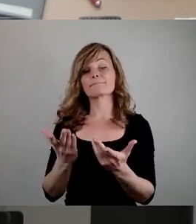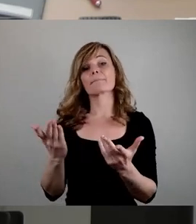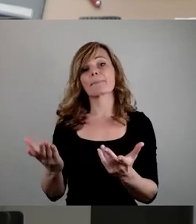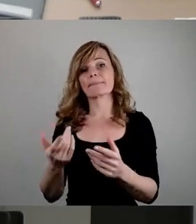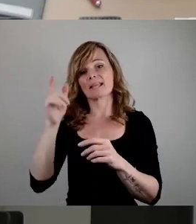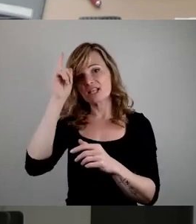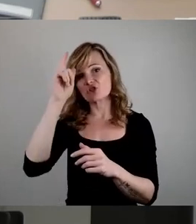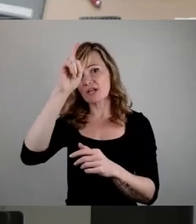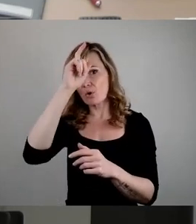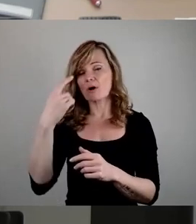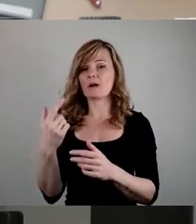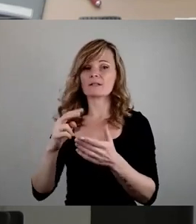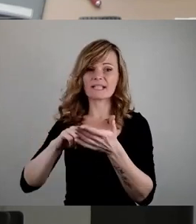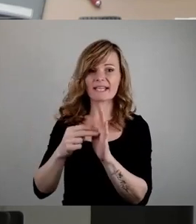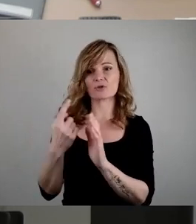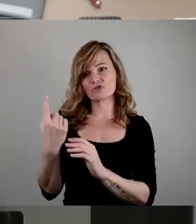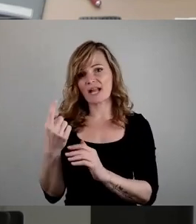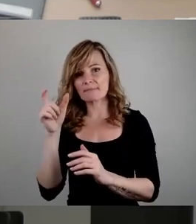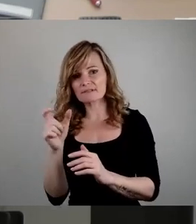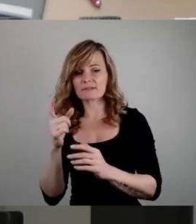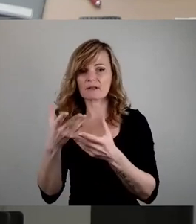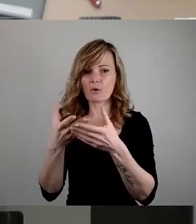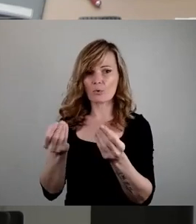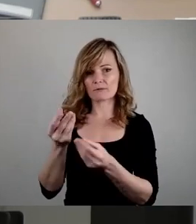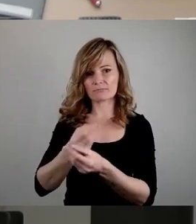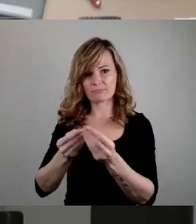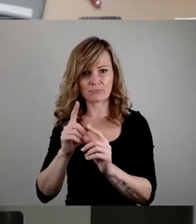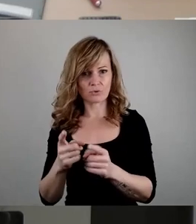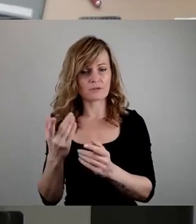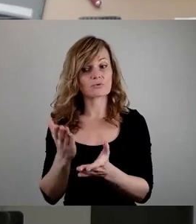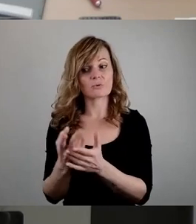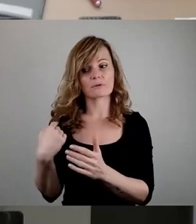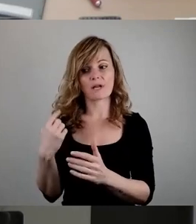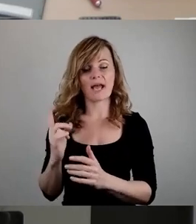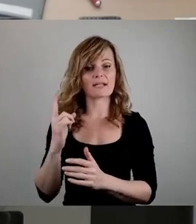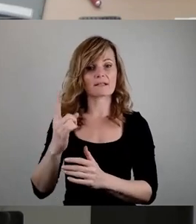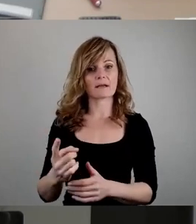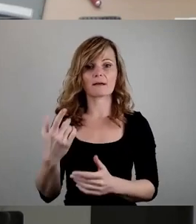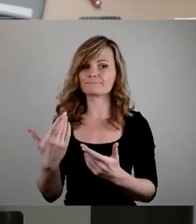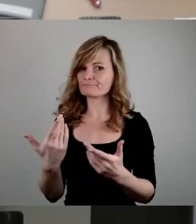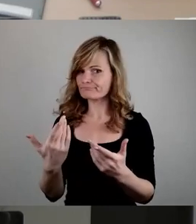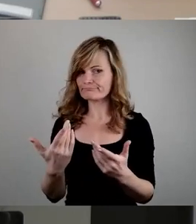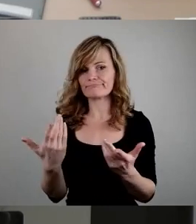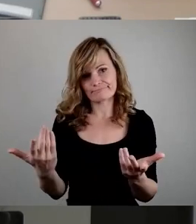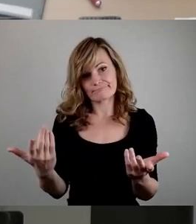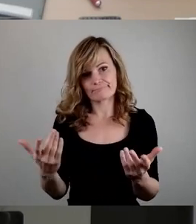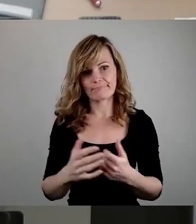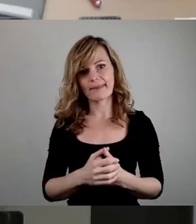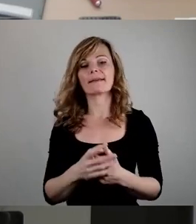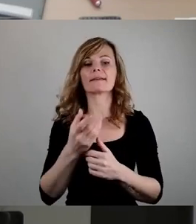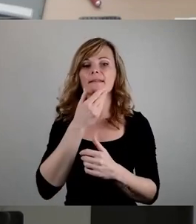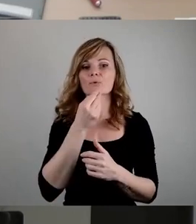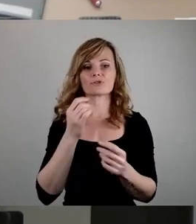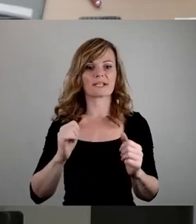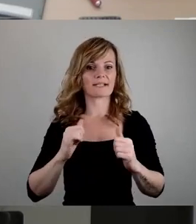irgendwie ingenieurtechnisch lösen. Und bereits seit einem Jahr, das ist heute Abend noch nicht angeklungen, das ist aber auch jüdisches Leben in